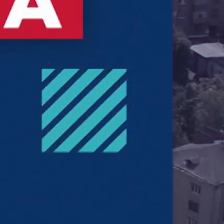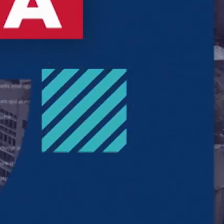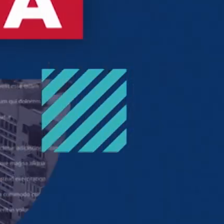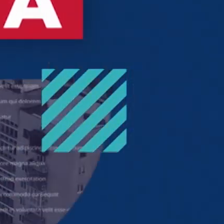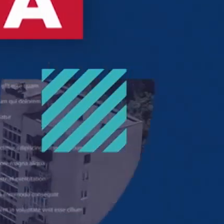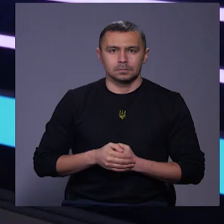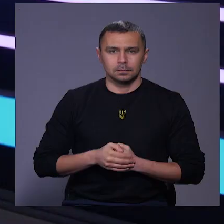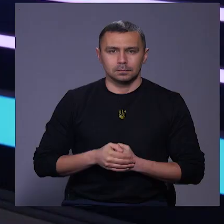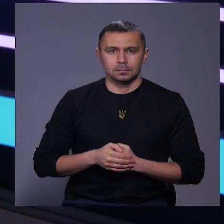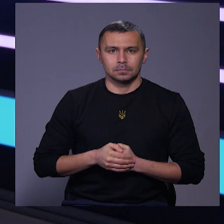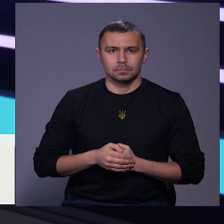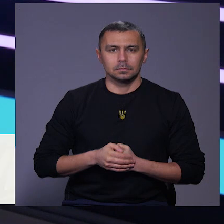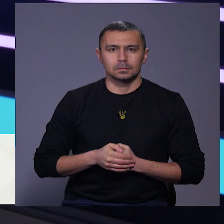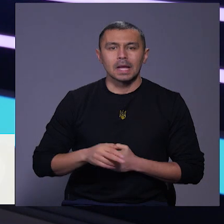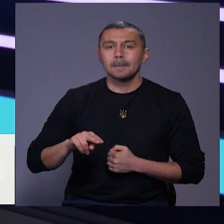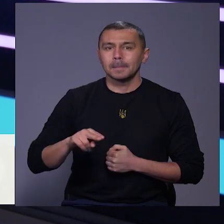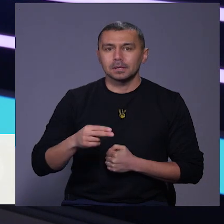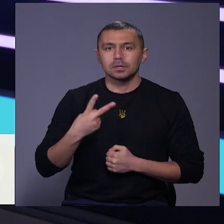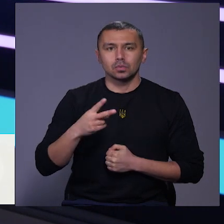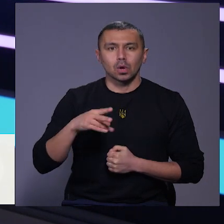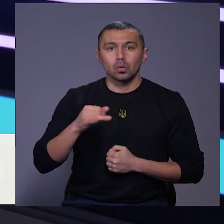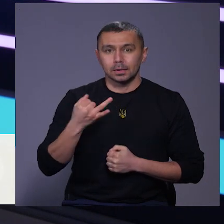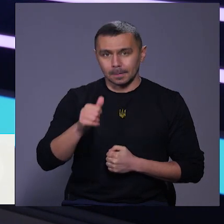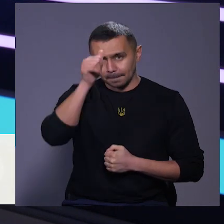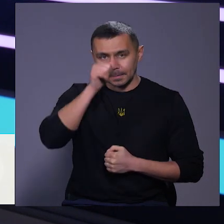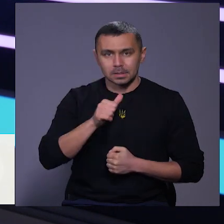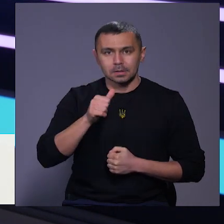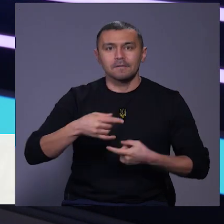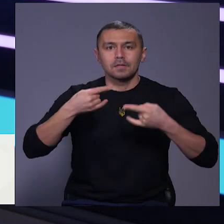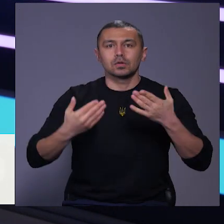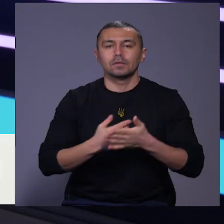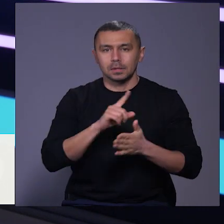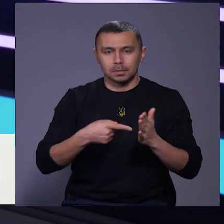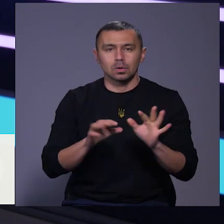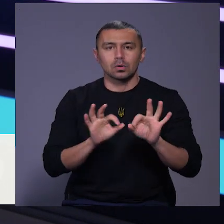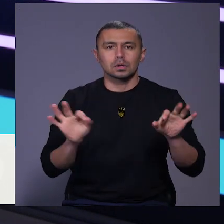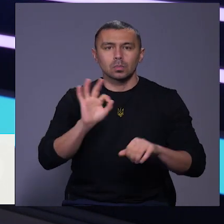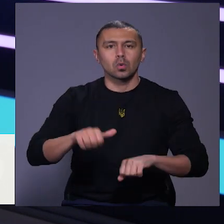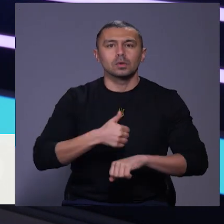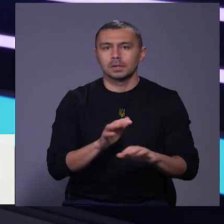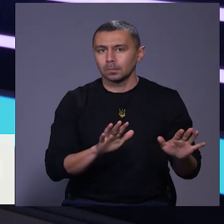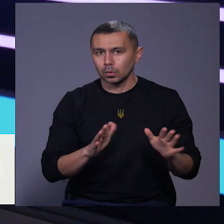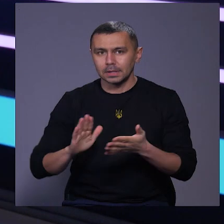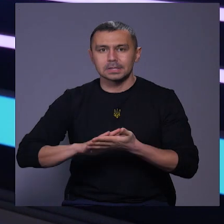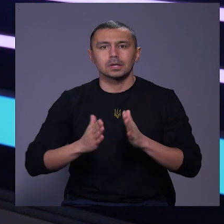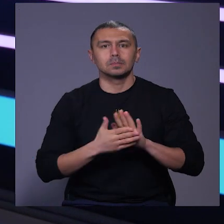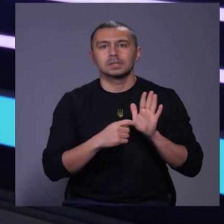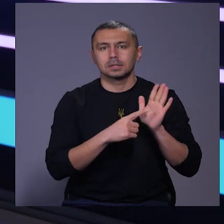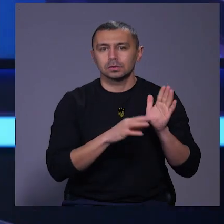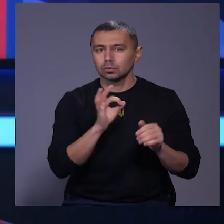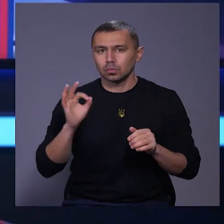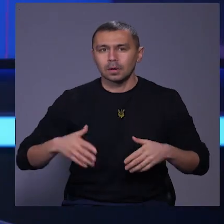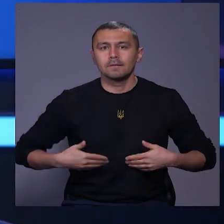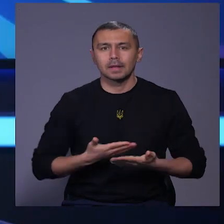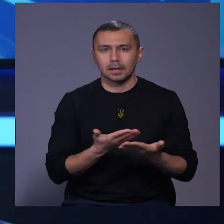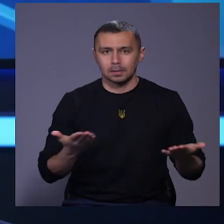Музика П'ятниця, 2 лютого, в ефірі новини міста. Розкажемо про головні події станом на 16-му. Вітаємо.